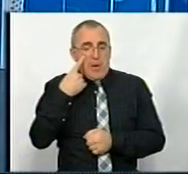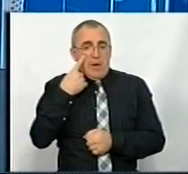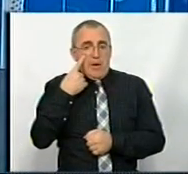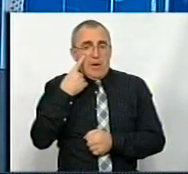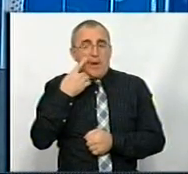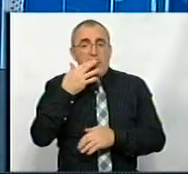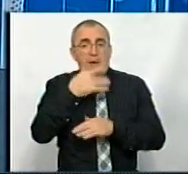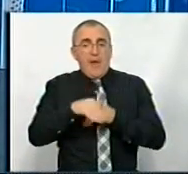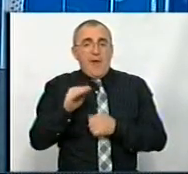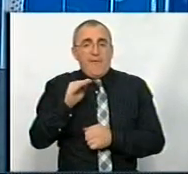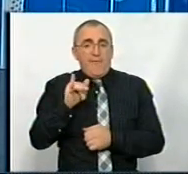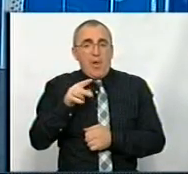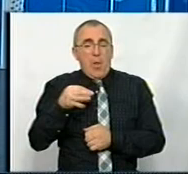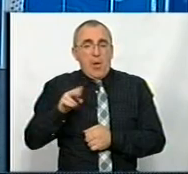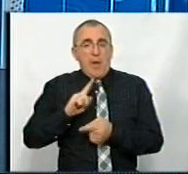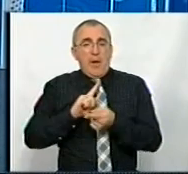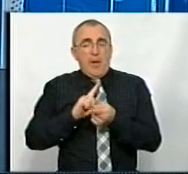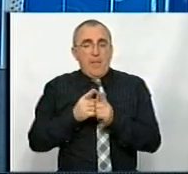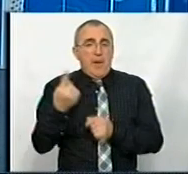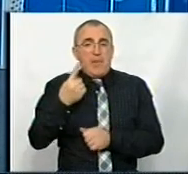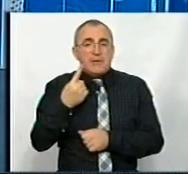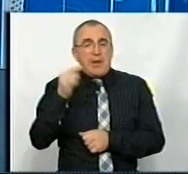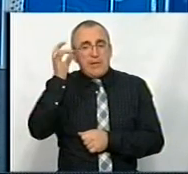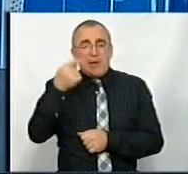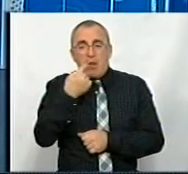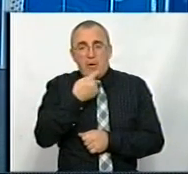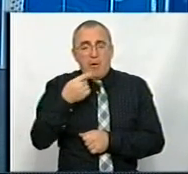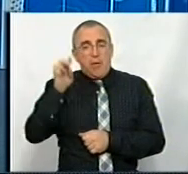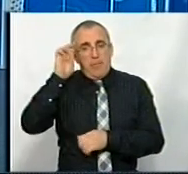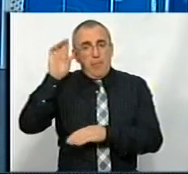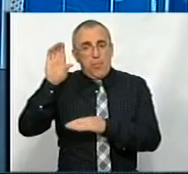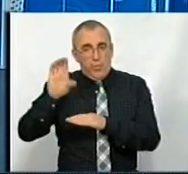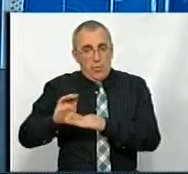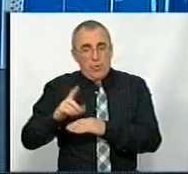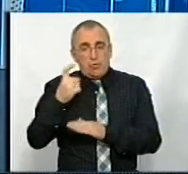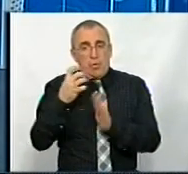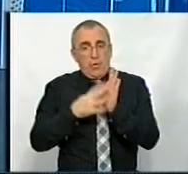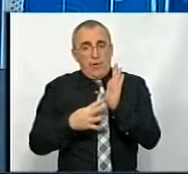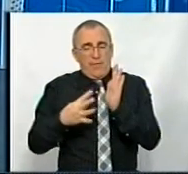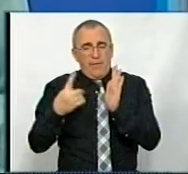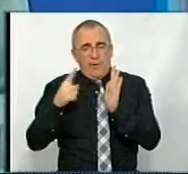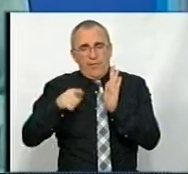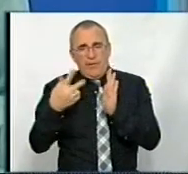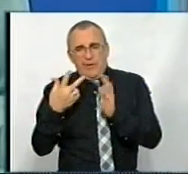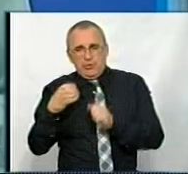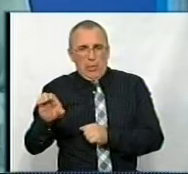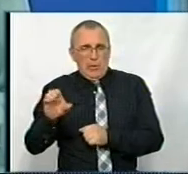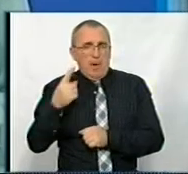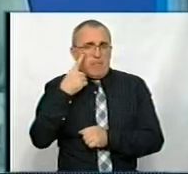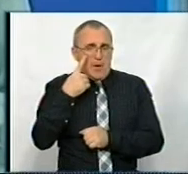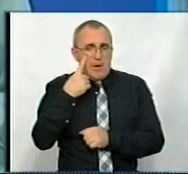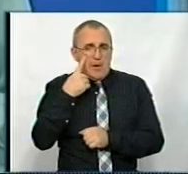іноземна філологія, переклад перша німецька мова, на бюджет – 191,83 балу,